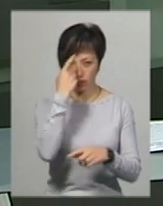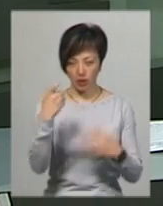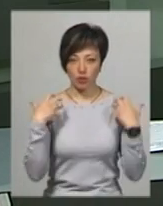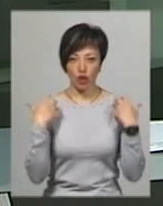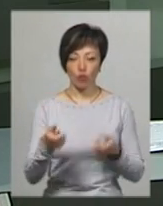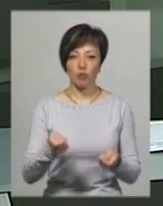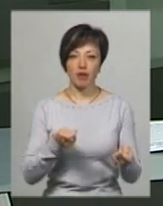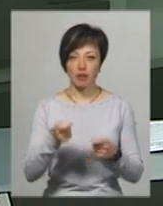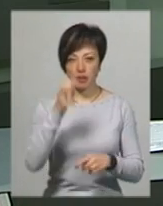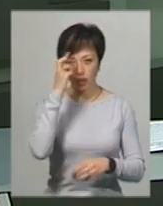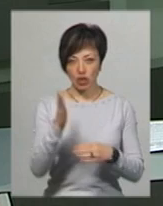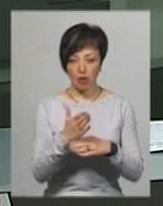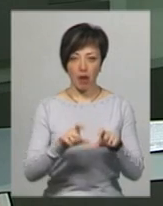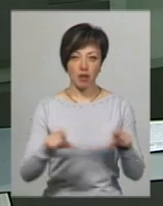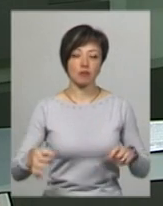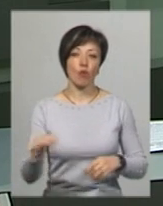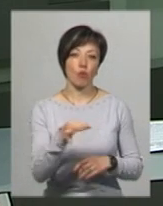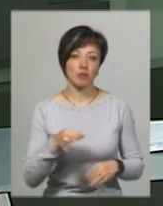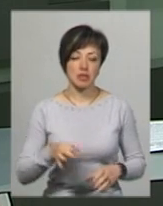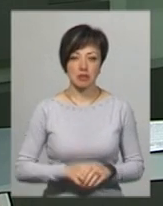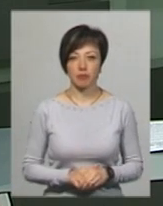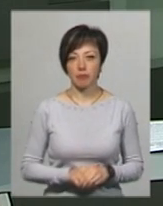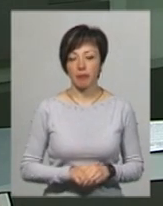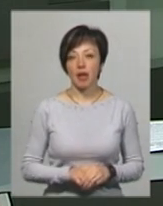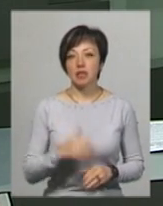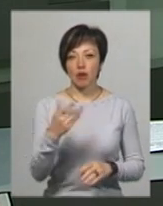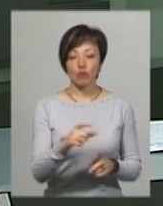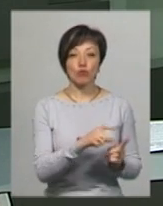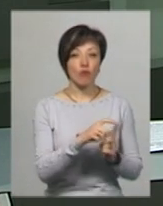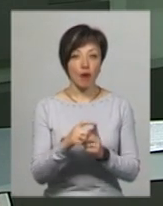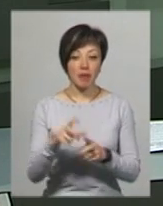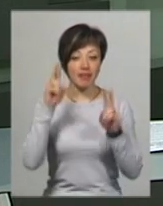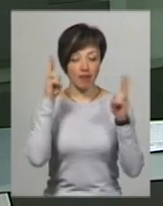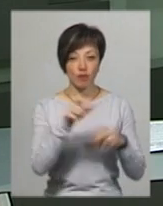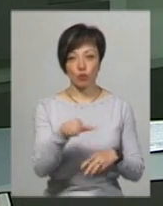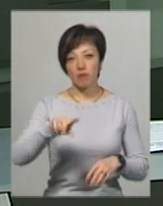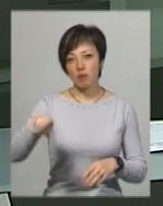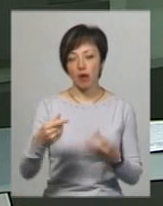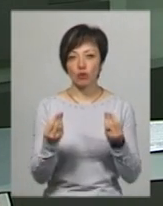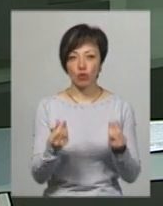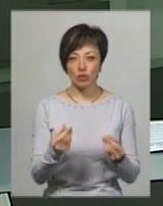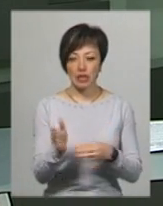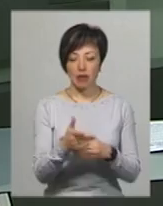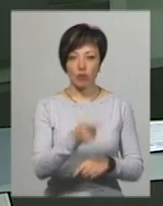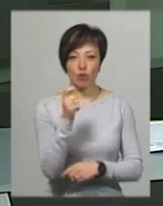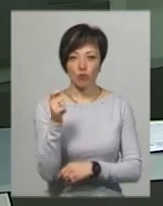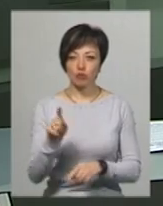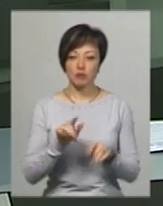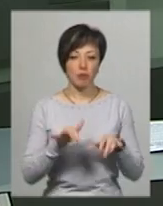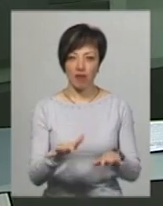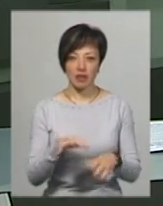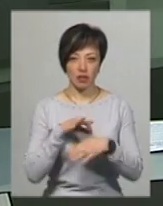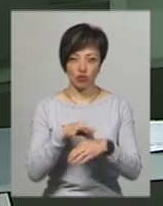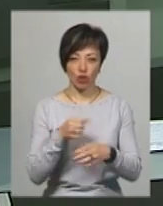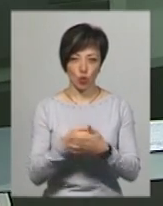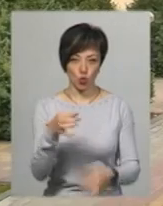начальник управління Держрибагентства області Андрій Полудняк. За його словами, невідомі вимагають гроші за риболовлю, щоб справа не дійшла до